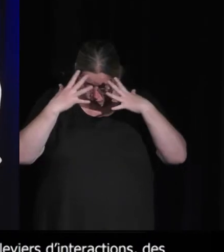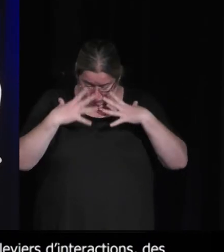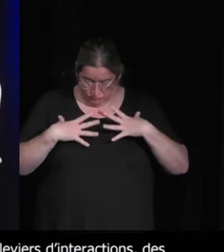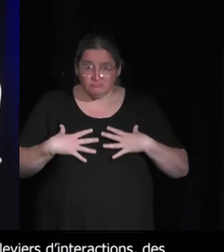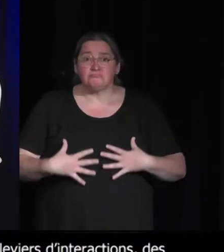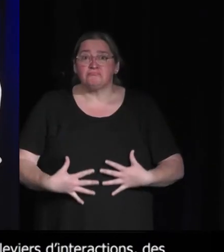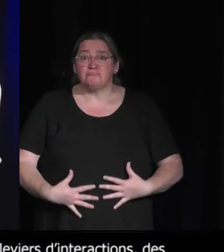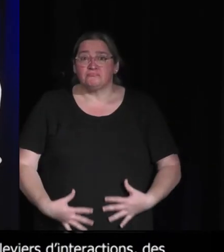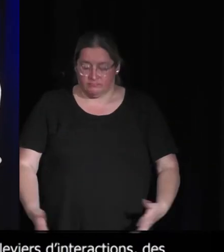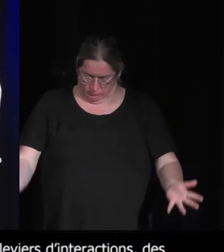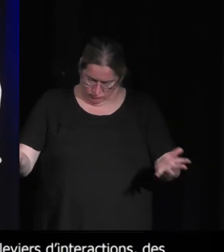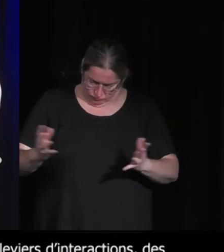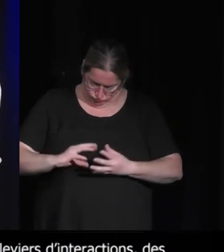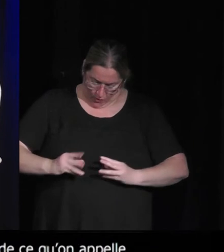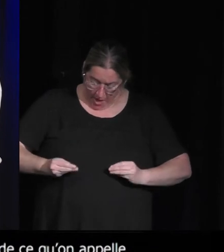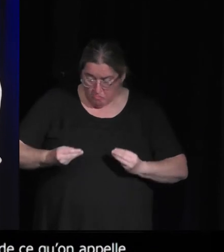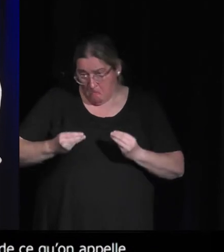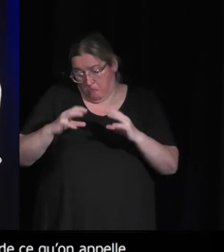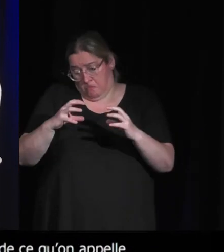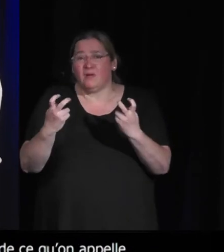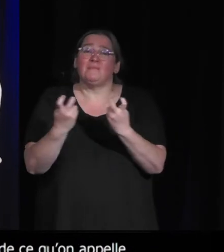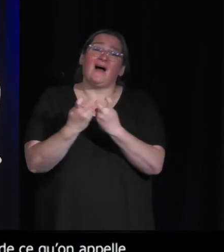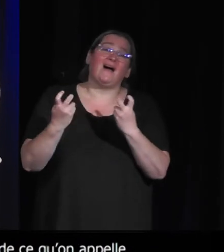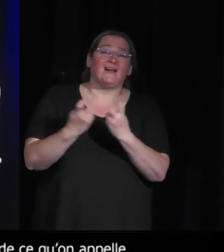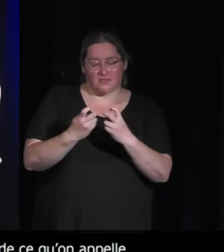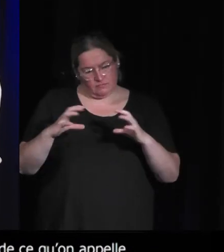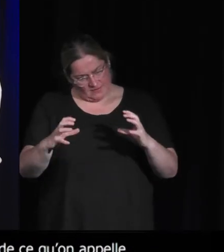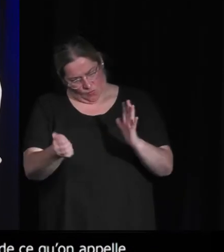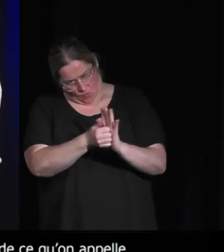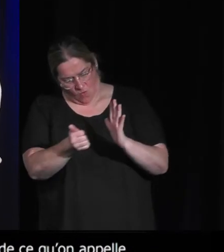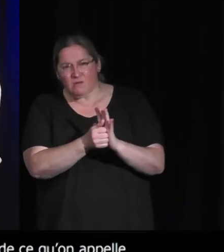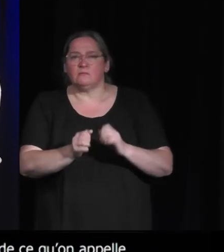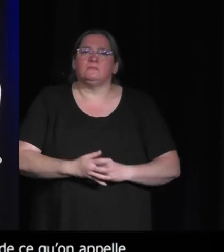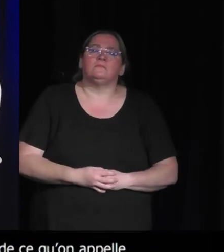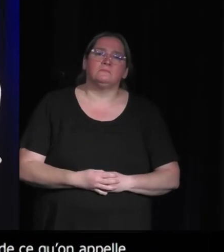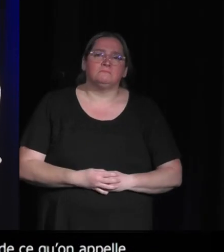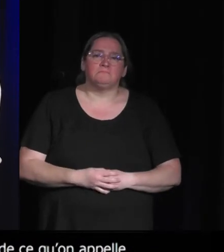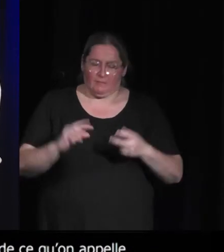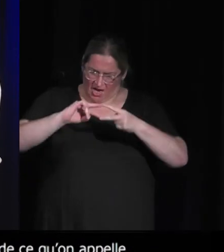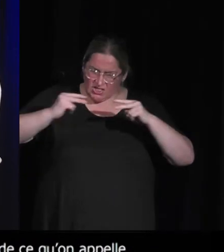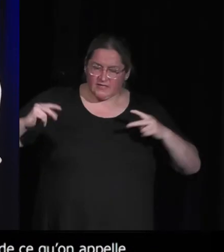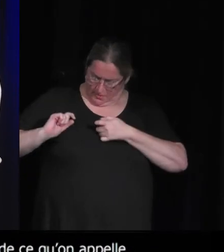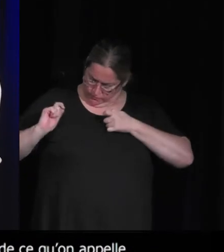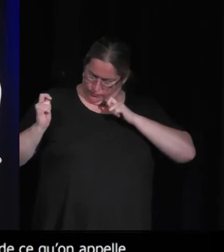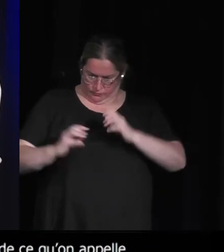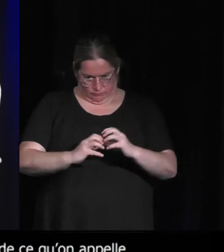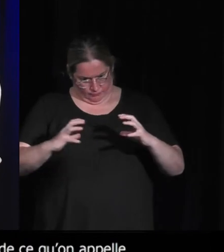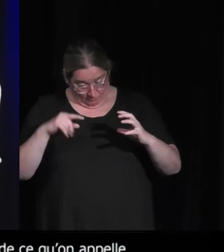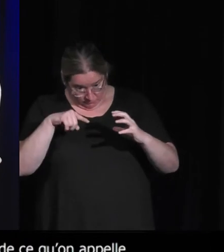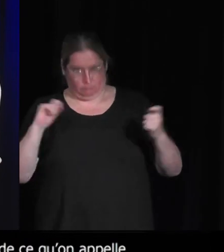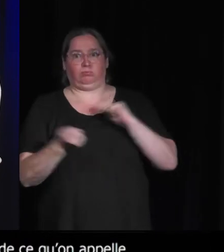elle peut être détournée par l'évolution, même par les individus pour en faire autre chose. Et